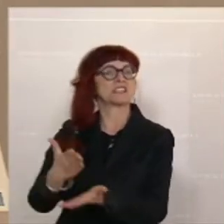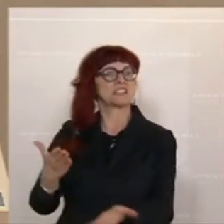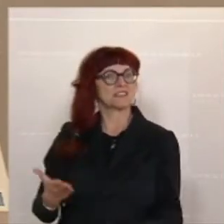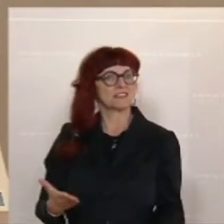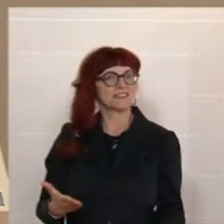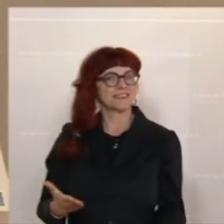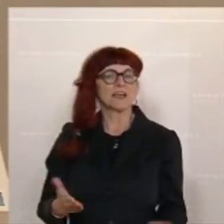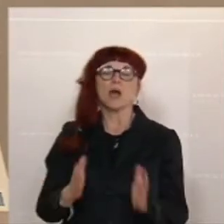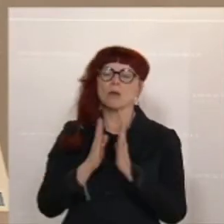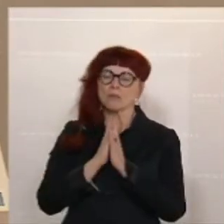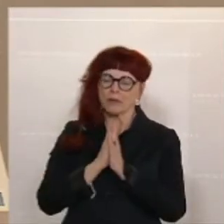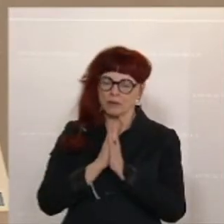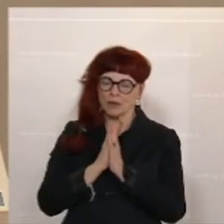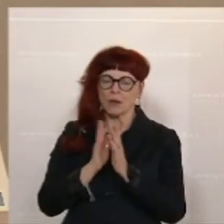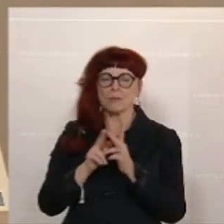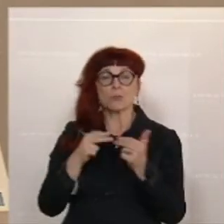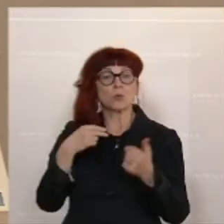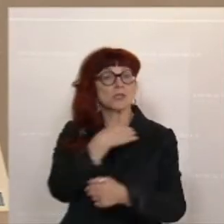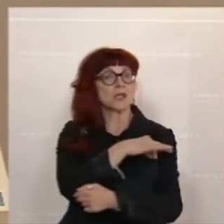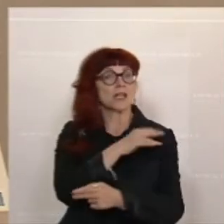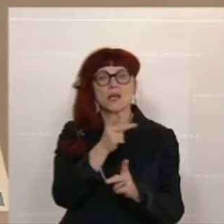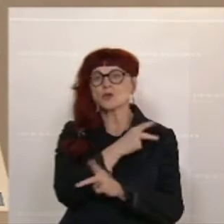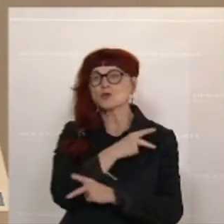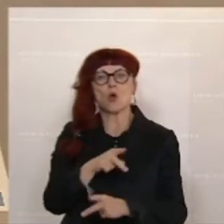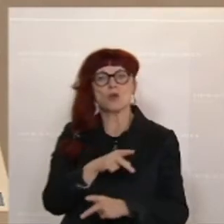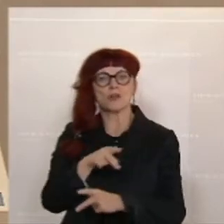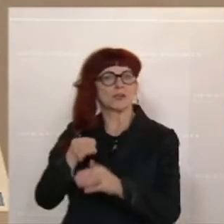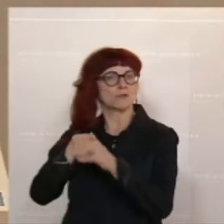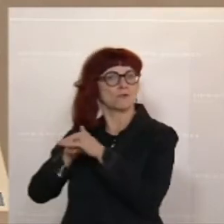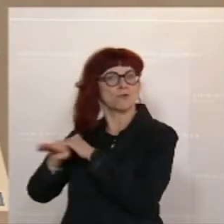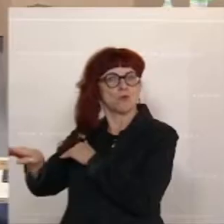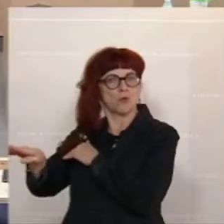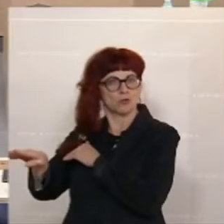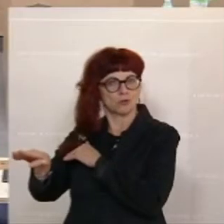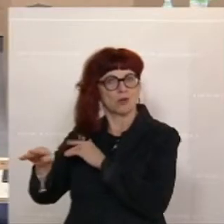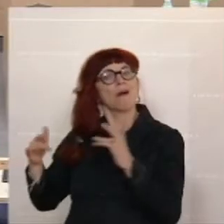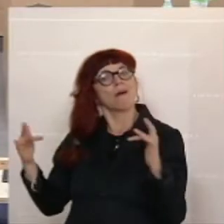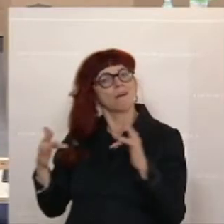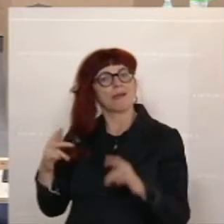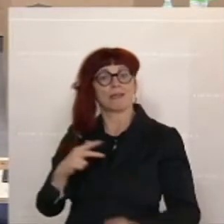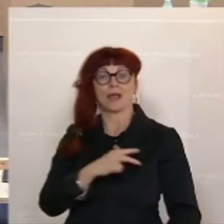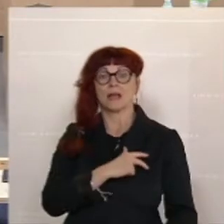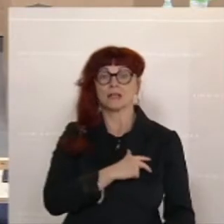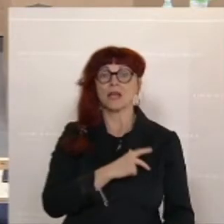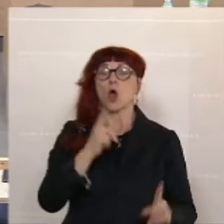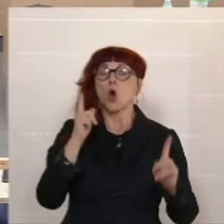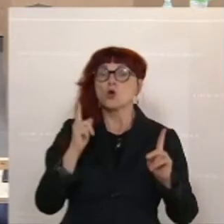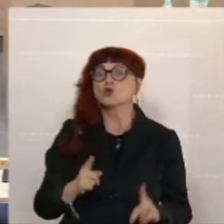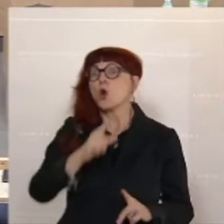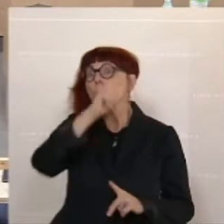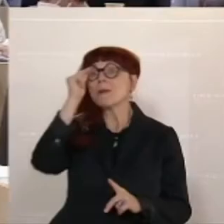flüchten Sie nicht vor der Realität und sagen Sie den Menschen endlich die Wahrheit.